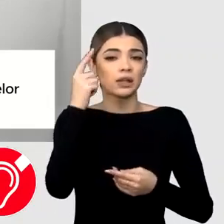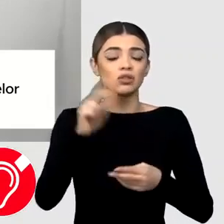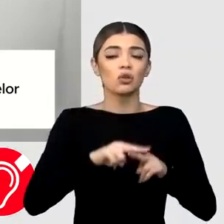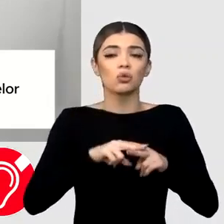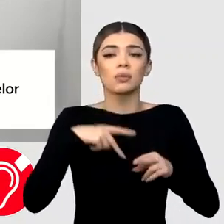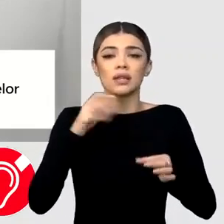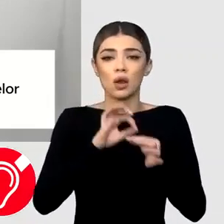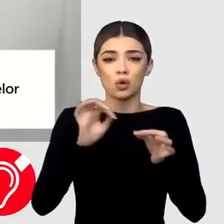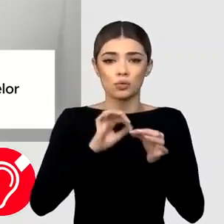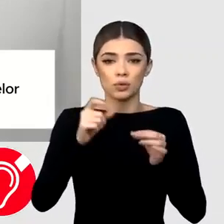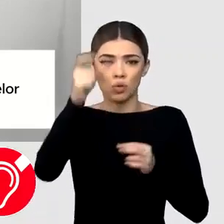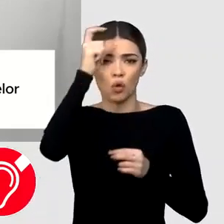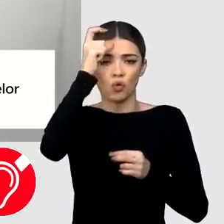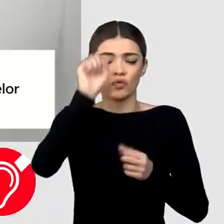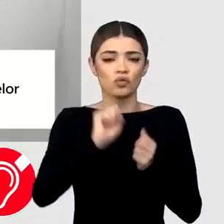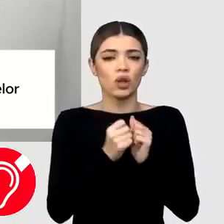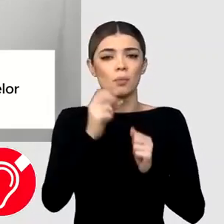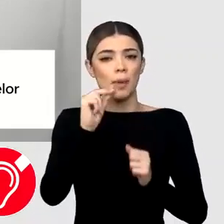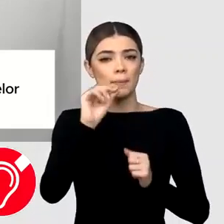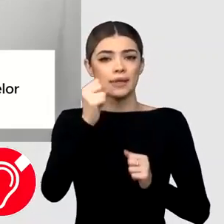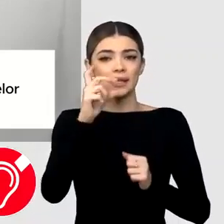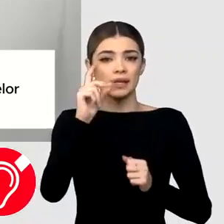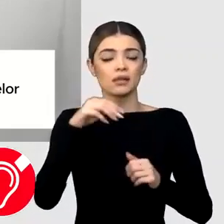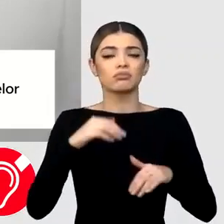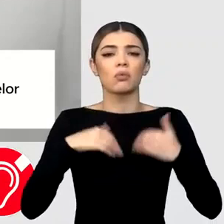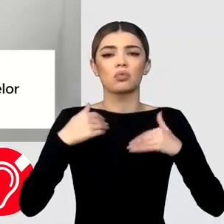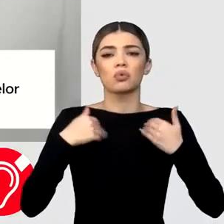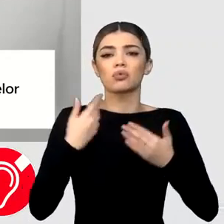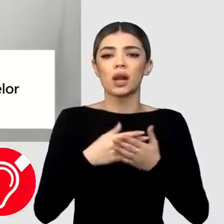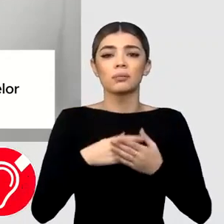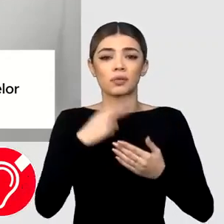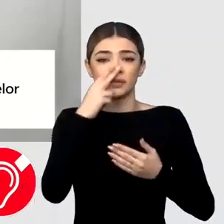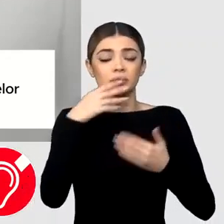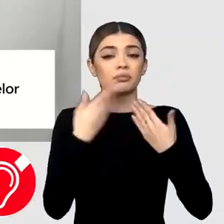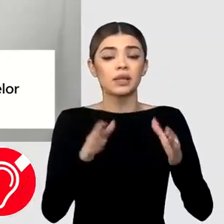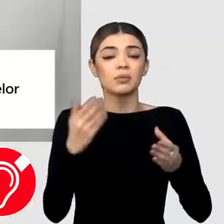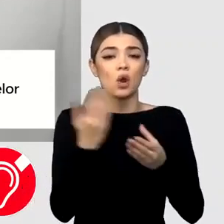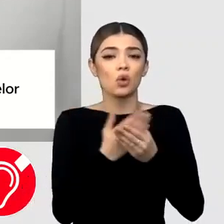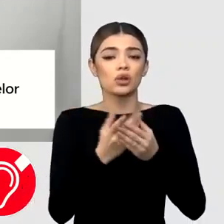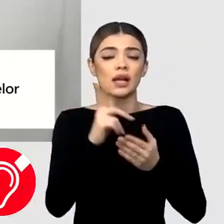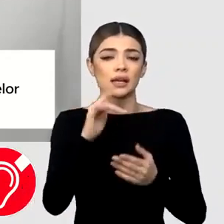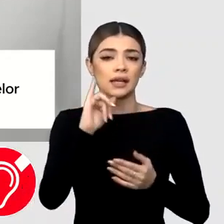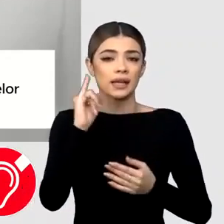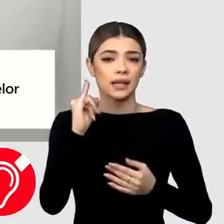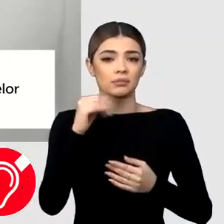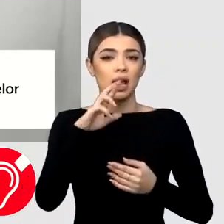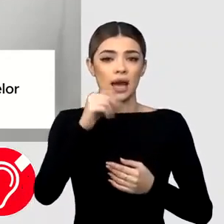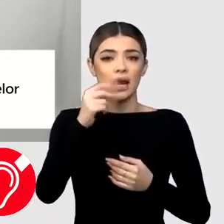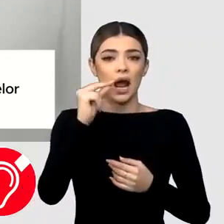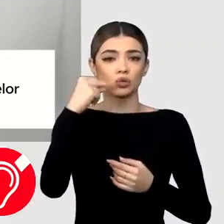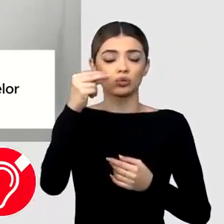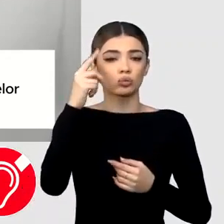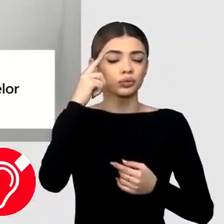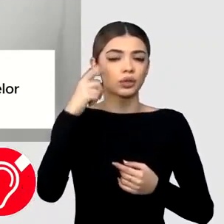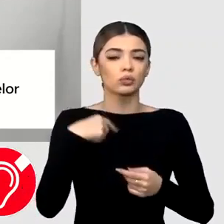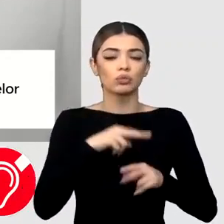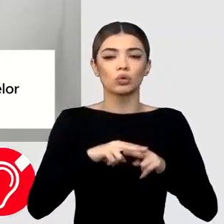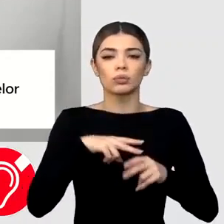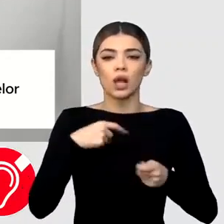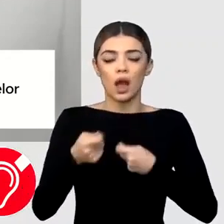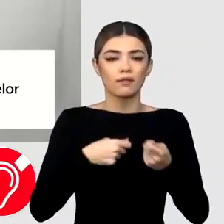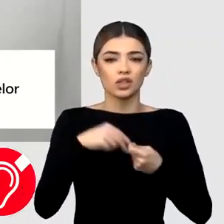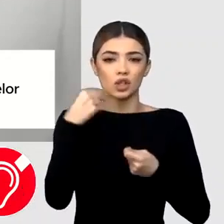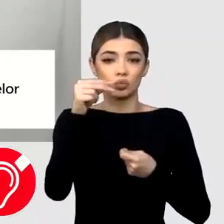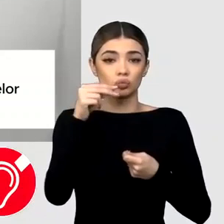de situația economică. Guvernul și PSD s-au lăudat însă că vor dispărea contractele gri. Radu Bena, antreprenor din